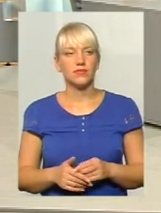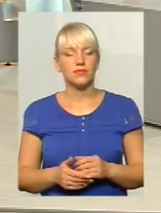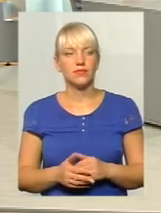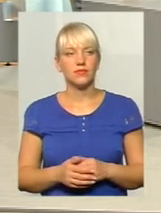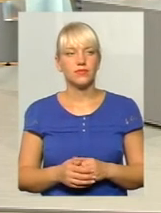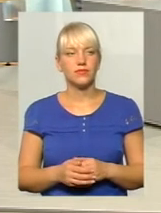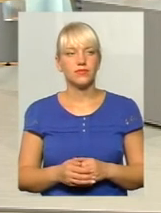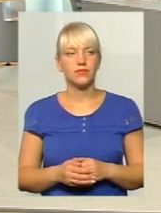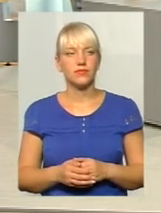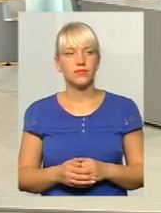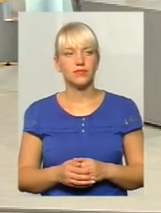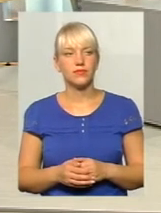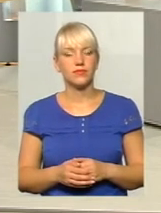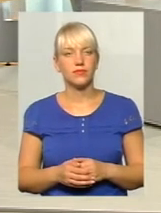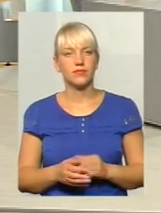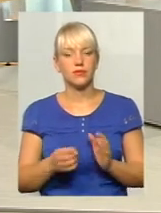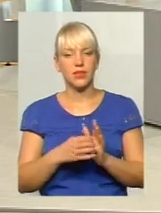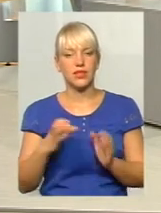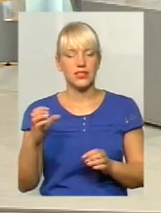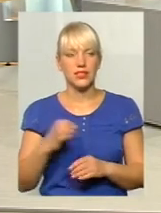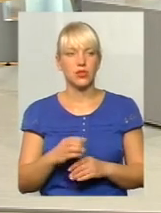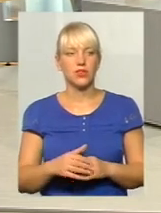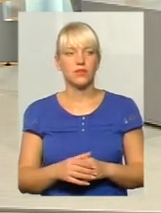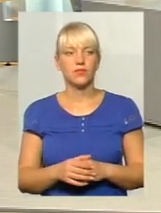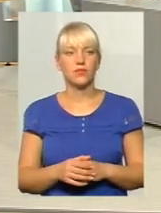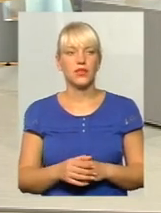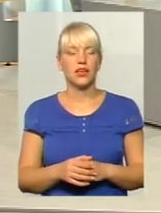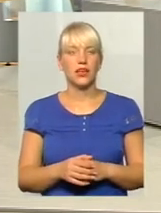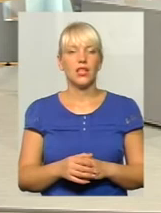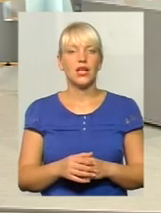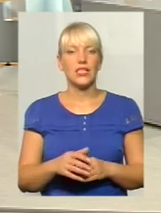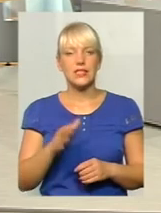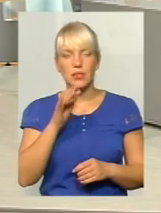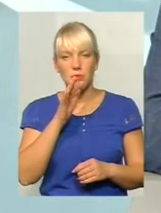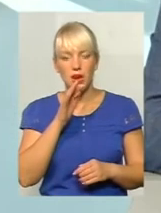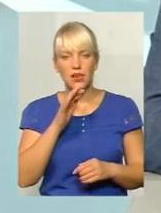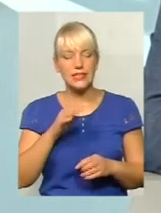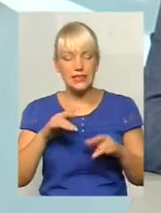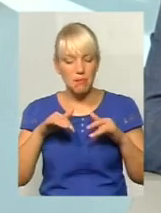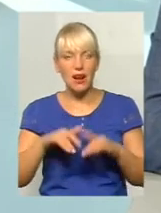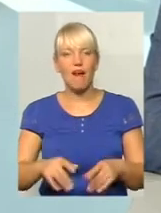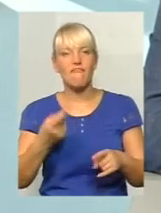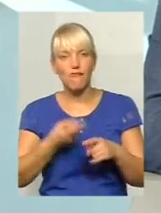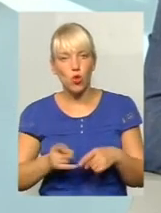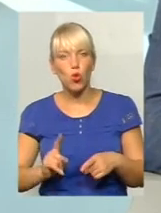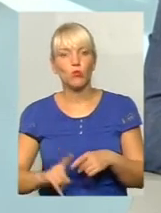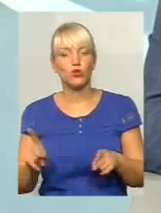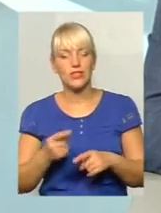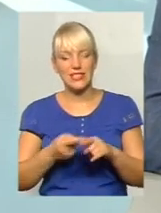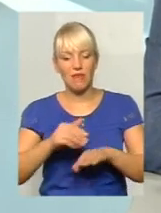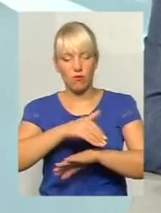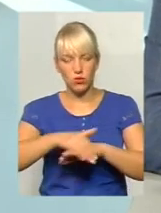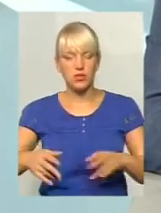хвилин. Давайте 15 секунд. Річ в тому, що дана вулиця, вона все рівно потребує